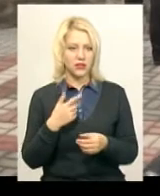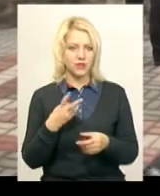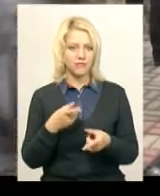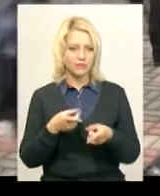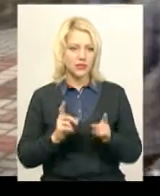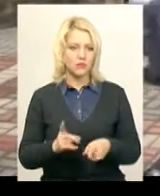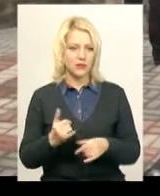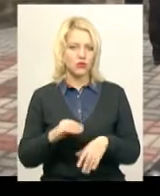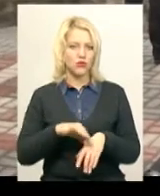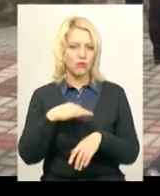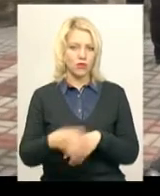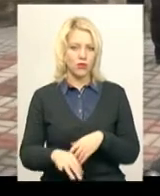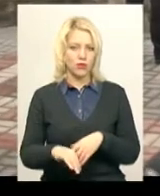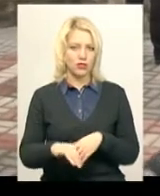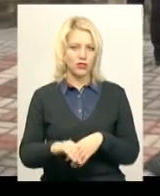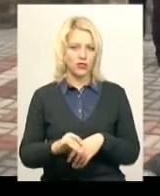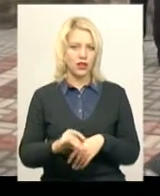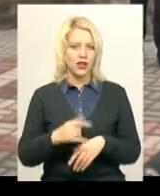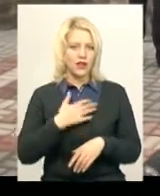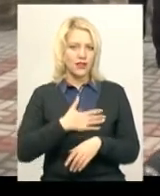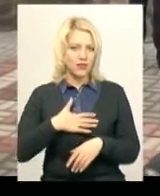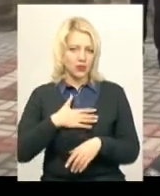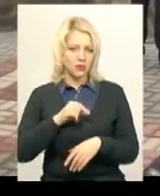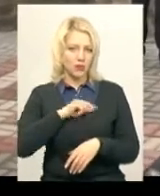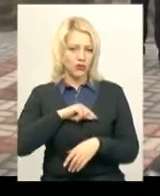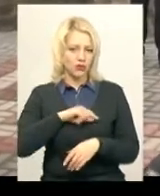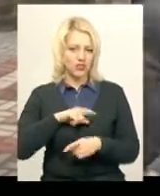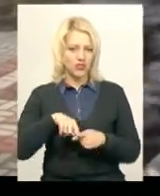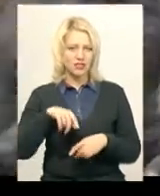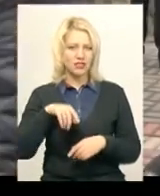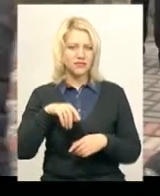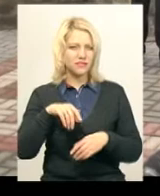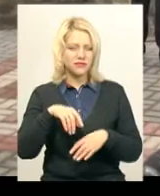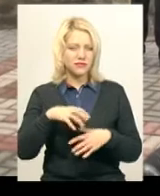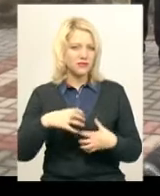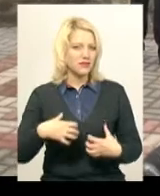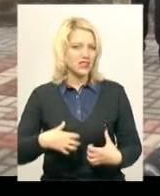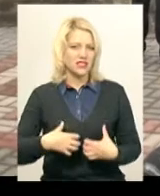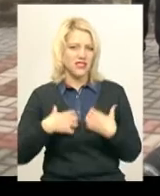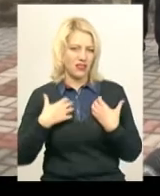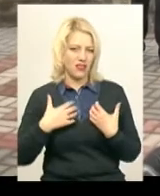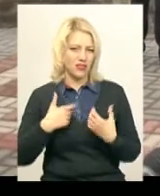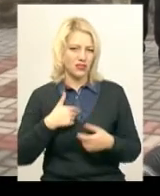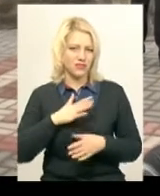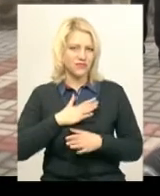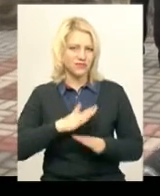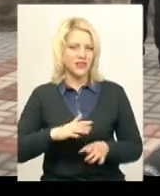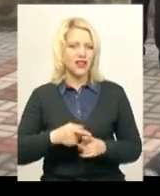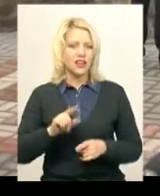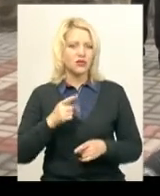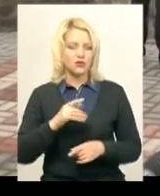сьогодні боляче і трепетно на душі, і з гіркотою страшно. Тому що дуже багато і